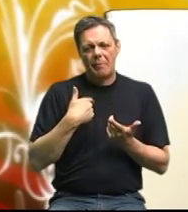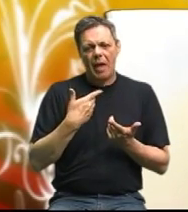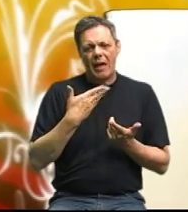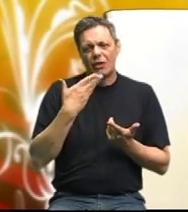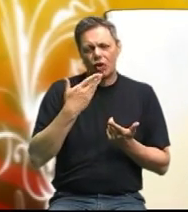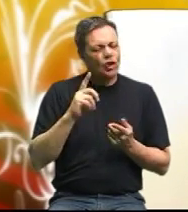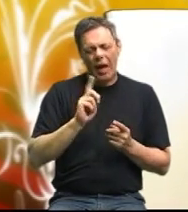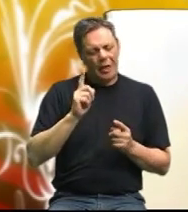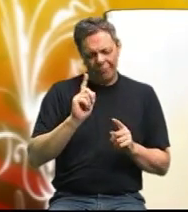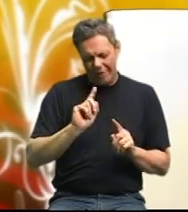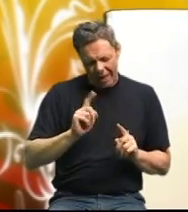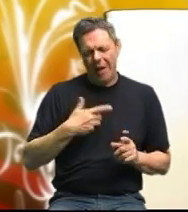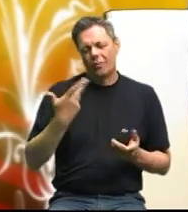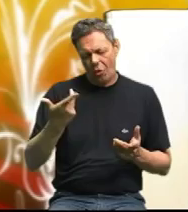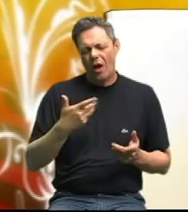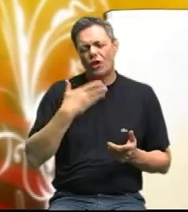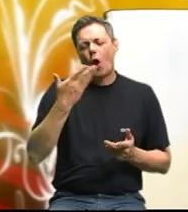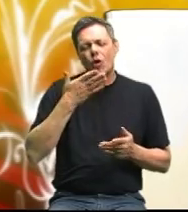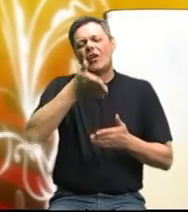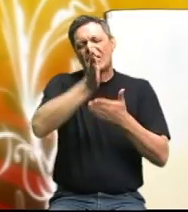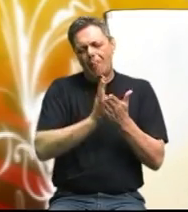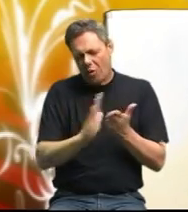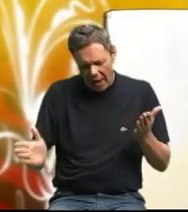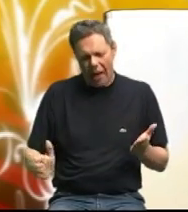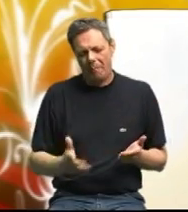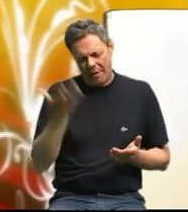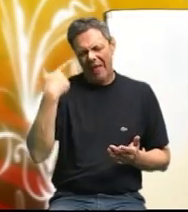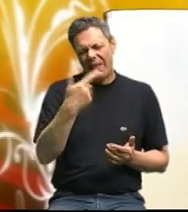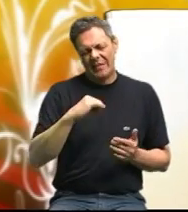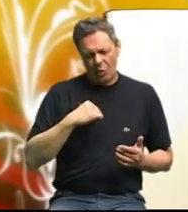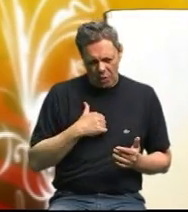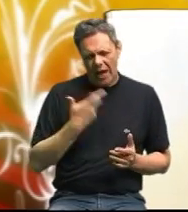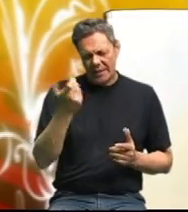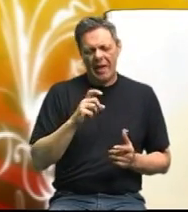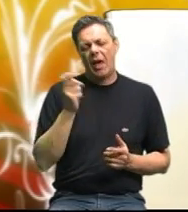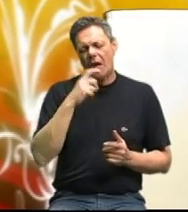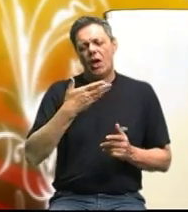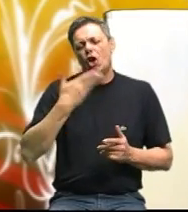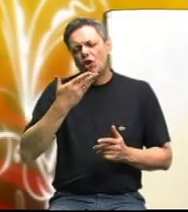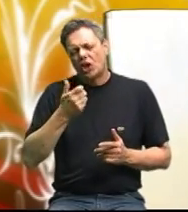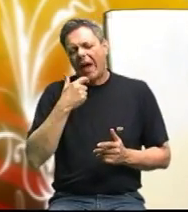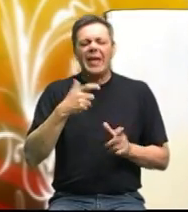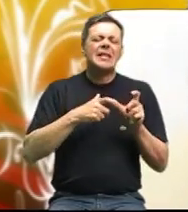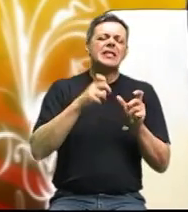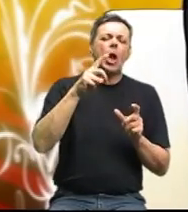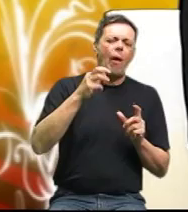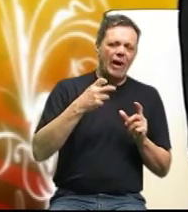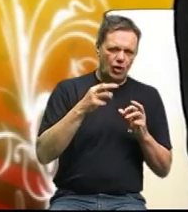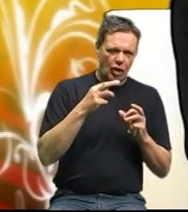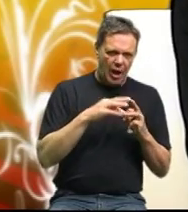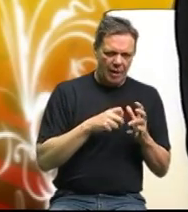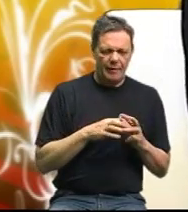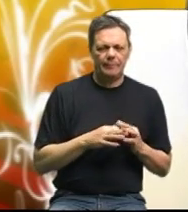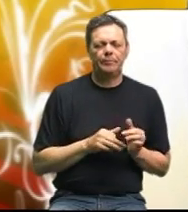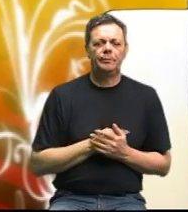Nije tako, sad se Čehoslovačka podijelila prije 20 godina i sad je Slovačka i